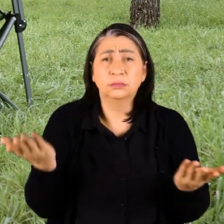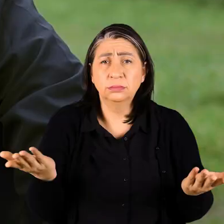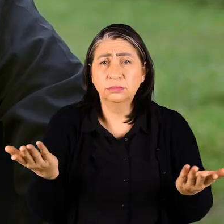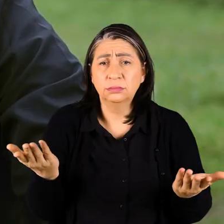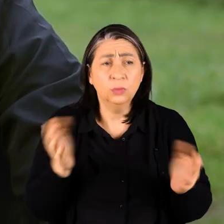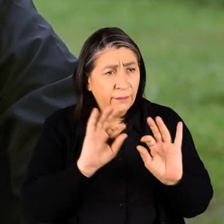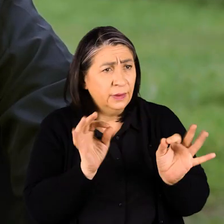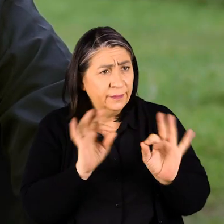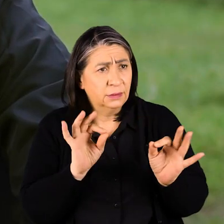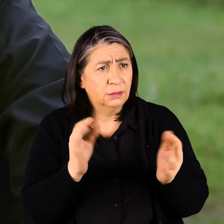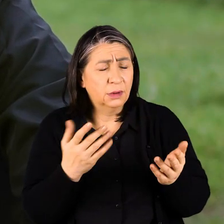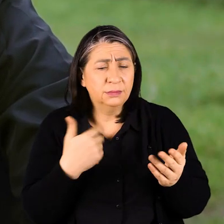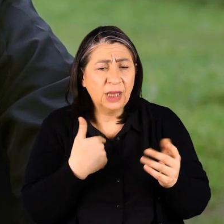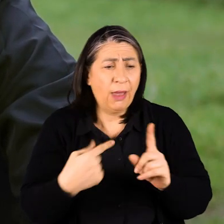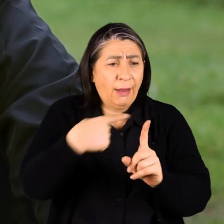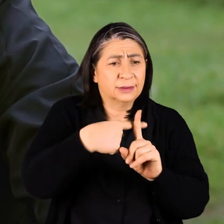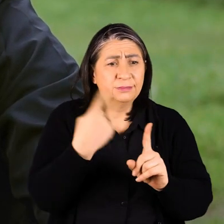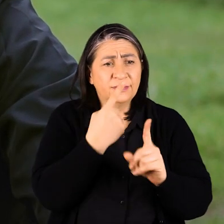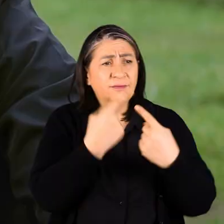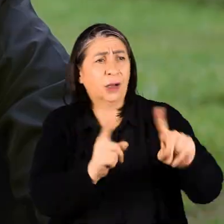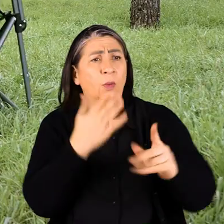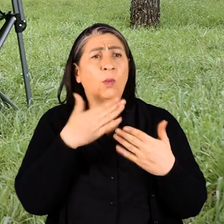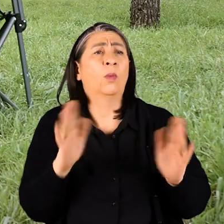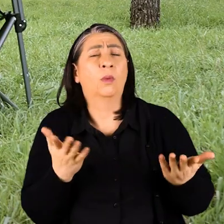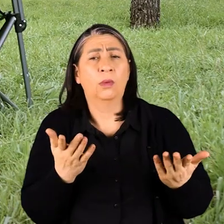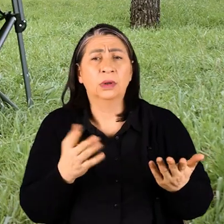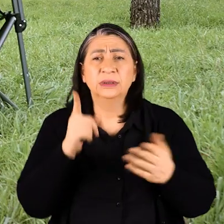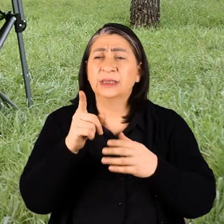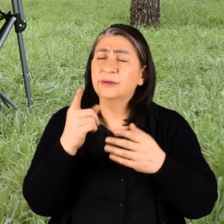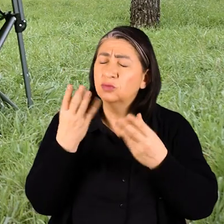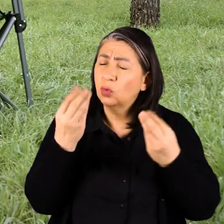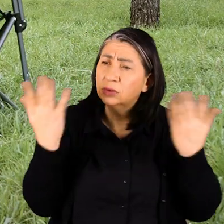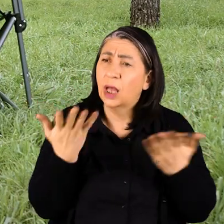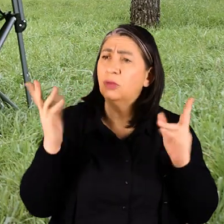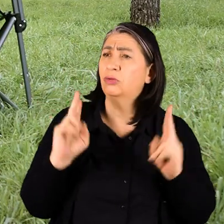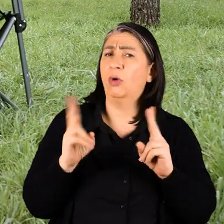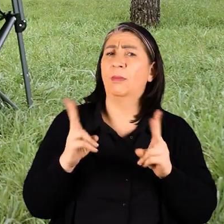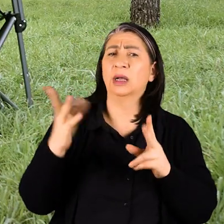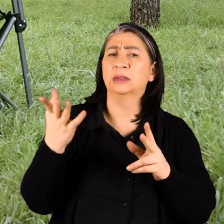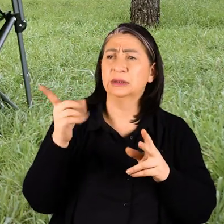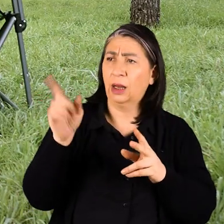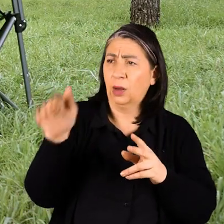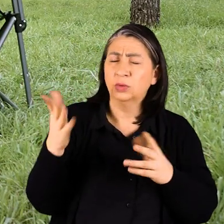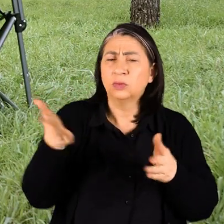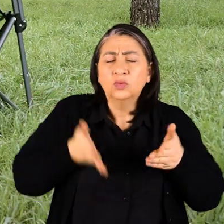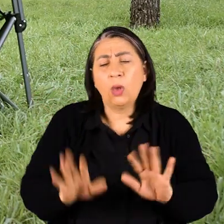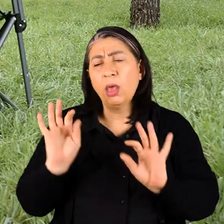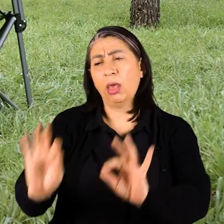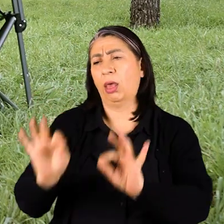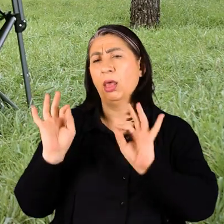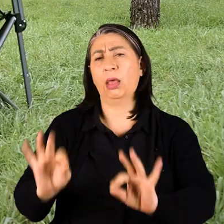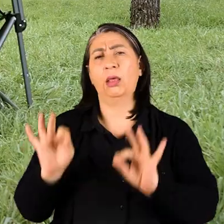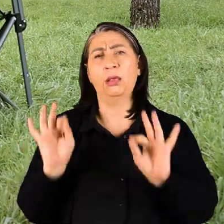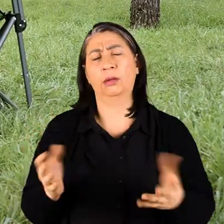ettiriyorsun Tabii tabii bizde yani ekstra bir farklı bir şey olmuyor Yani ki senin durumun çok daha normal geliyor sana Çünkü sen doğduğundan